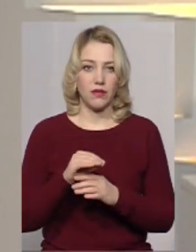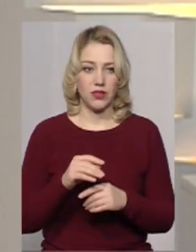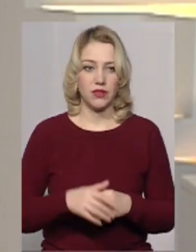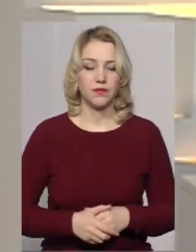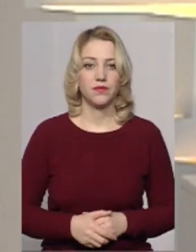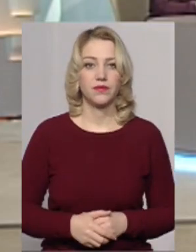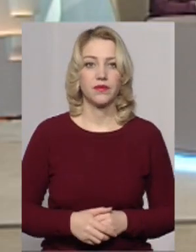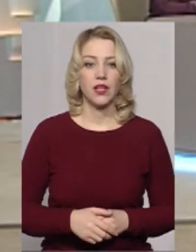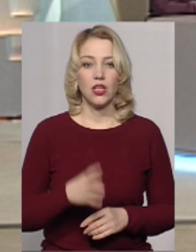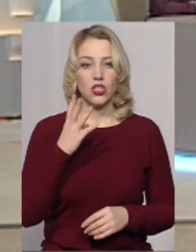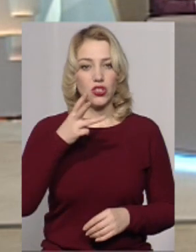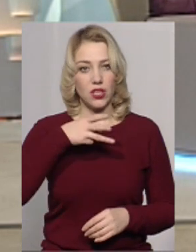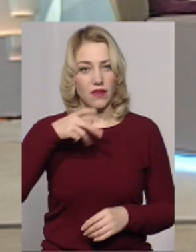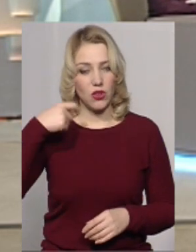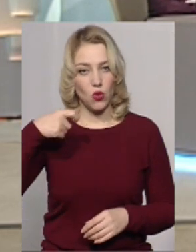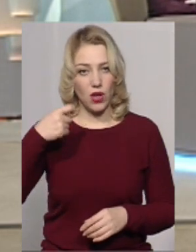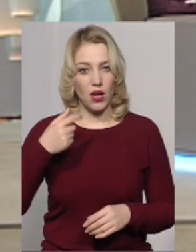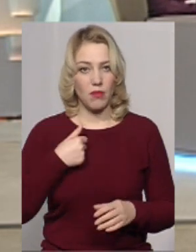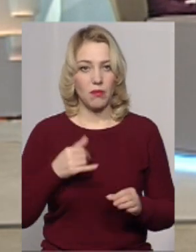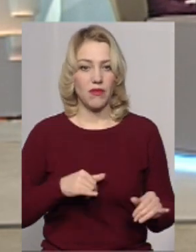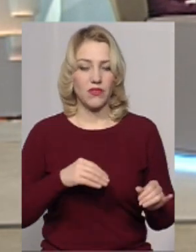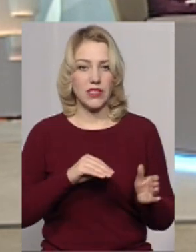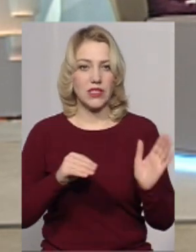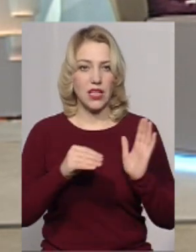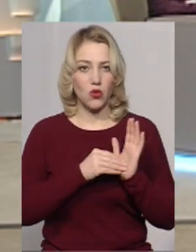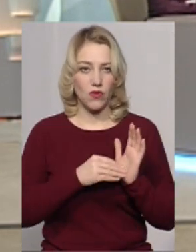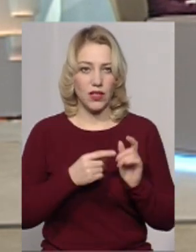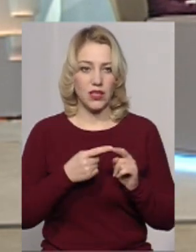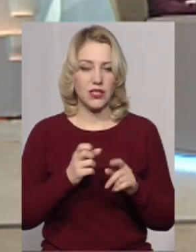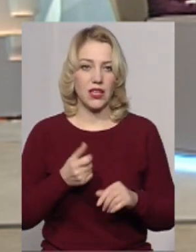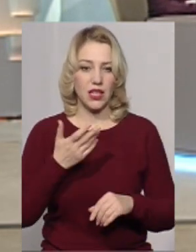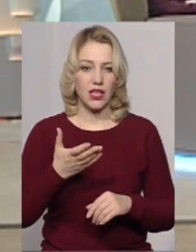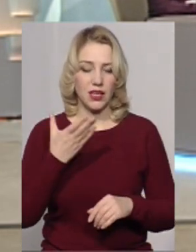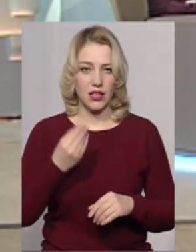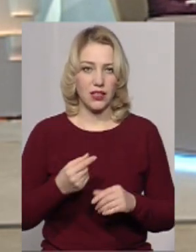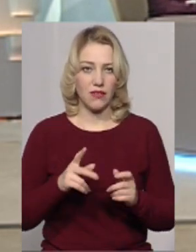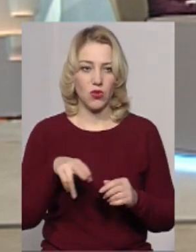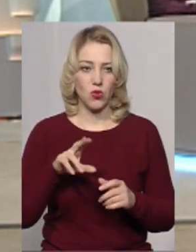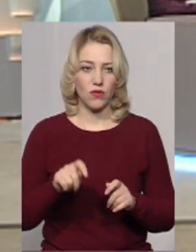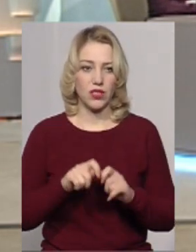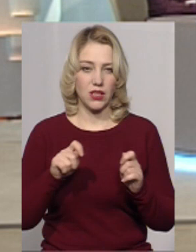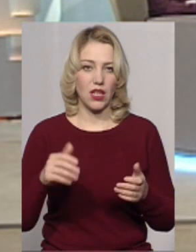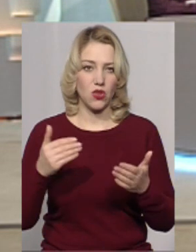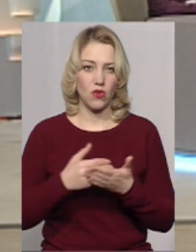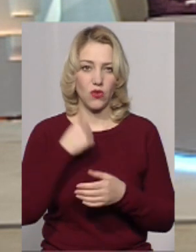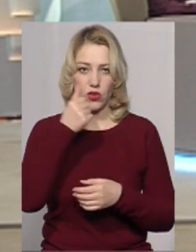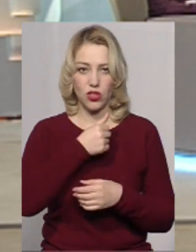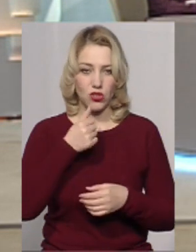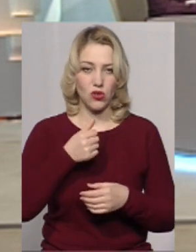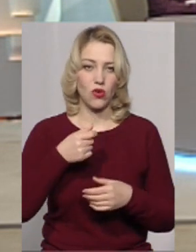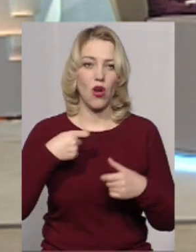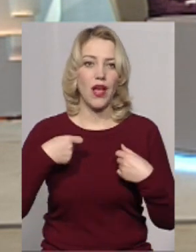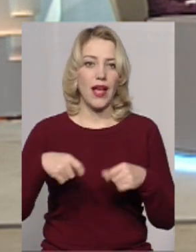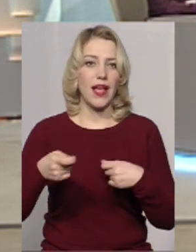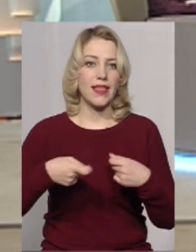чотири відеокамери ми встановили саме за декілька днів до відкриття новорічного ярмарку, різдвяного ярмарку